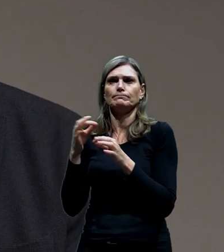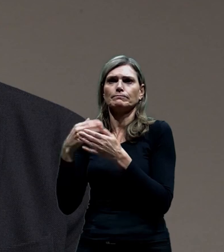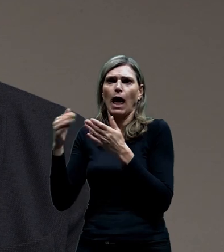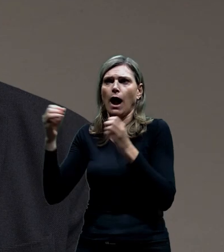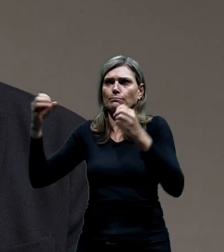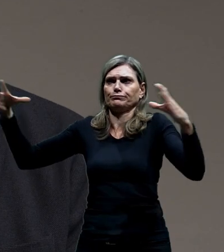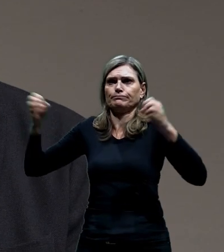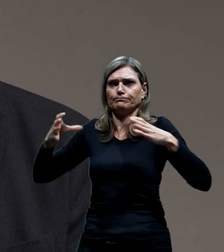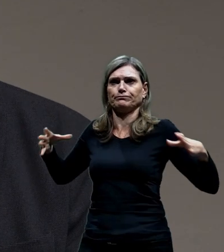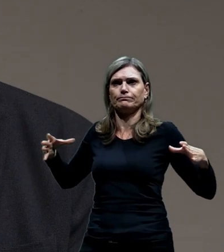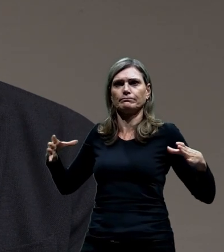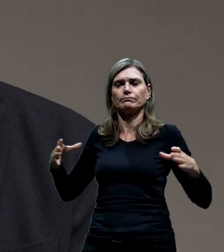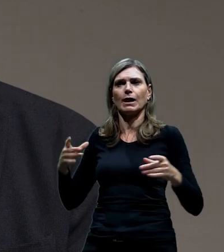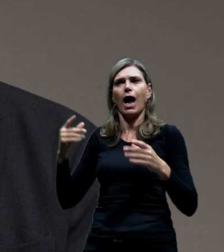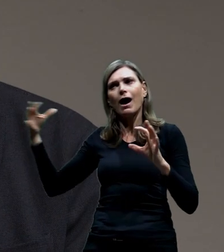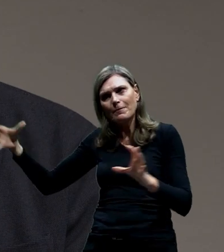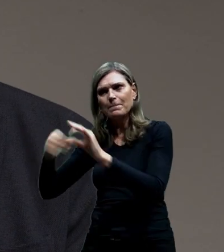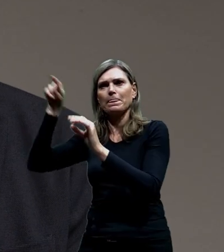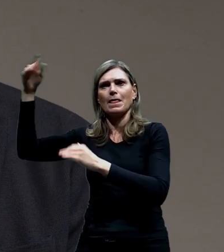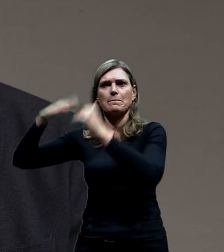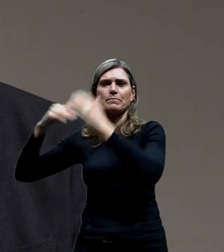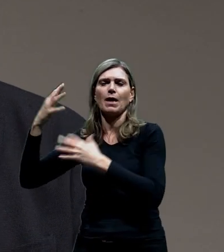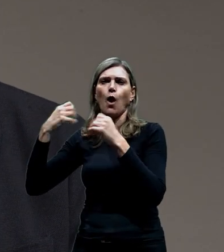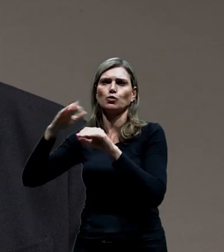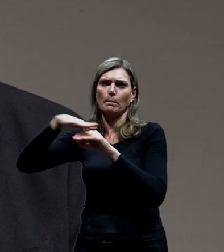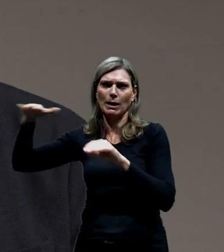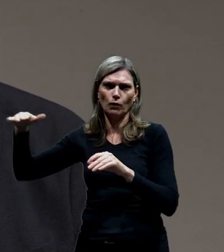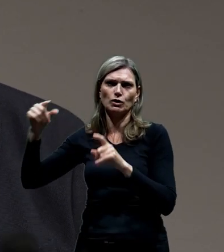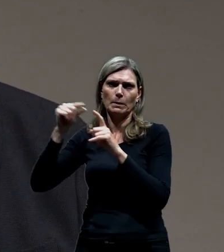plus R právě návaznosti třeba na Pražský okruh.